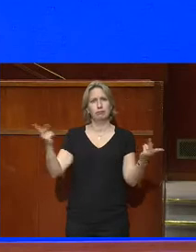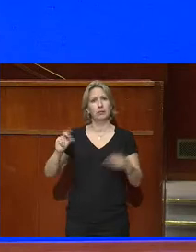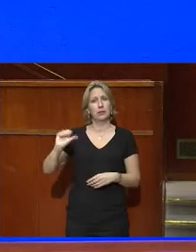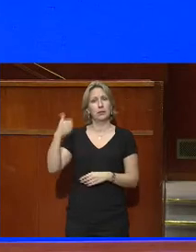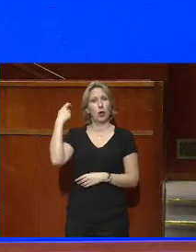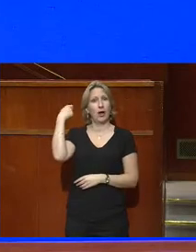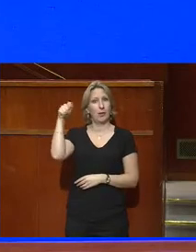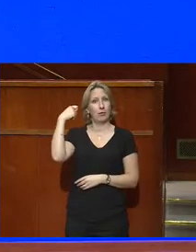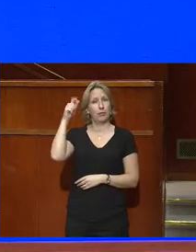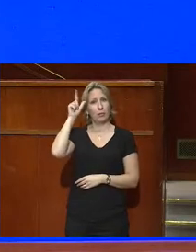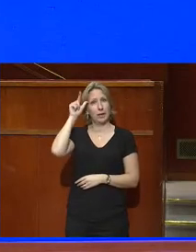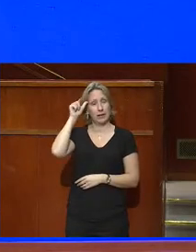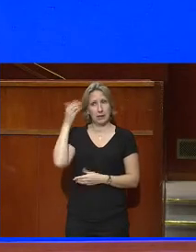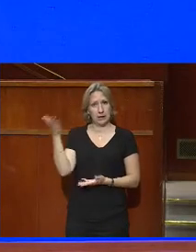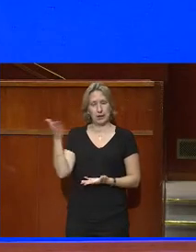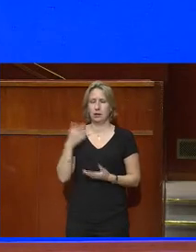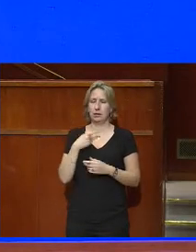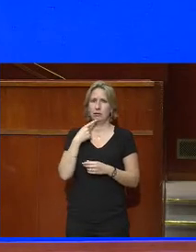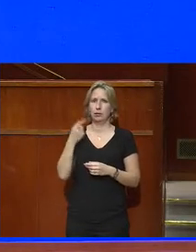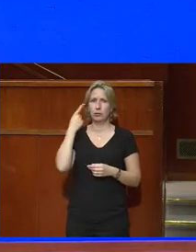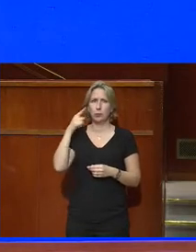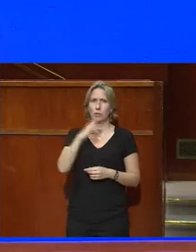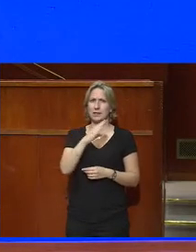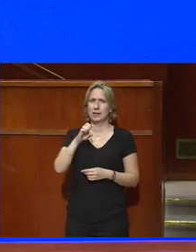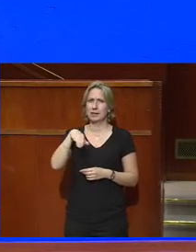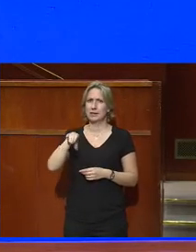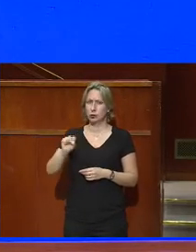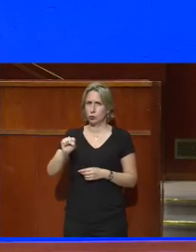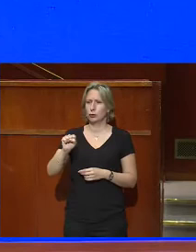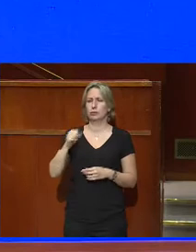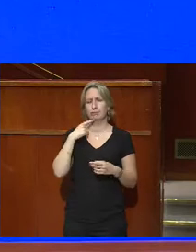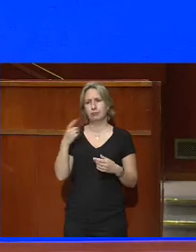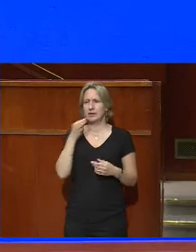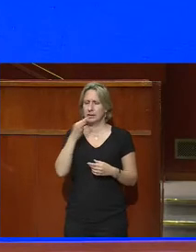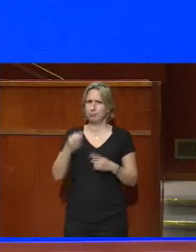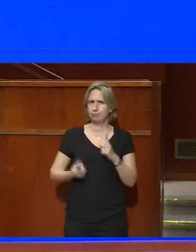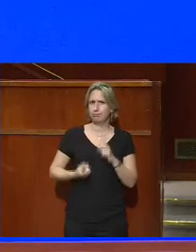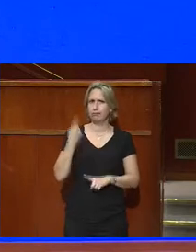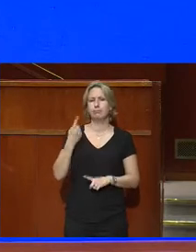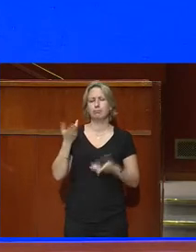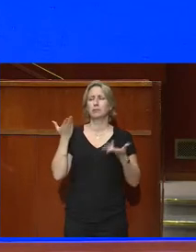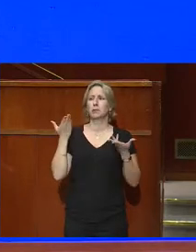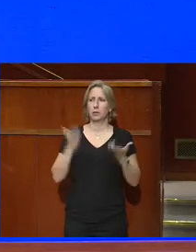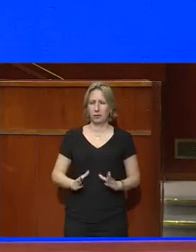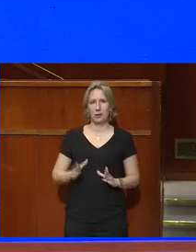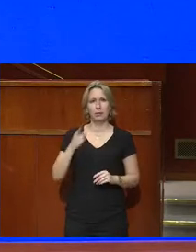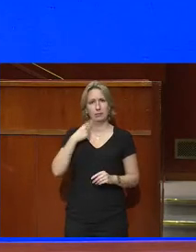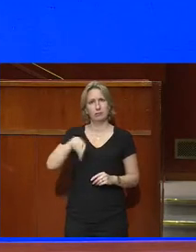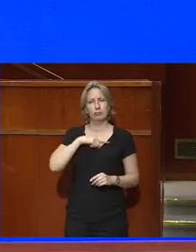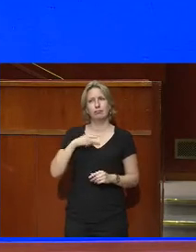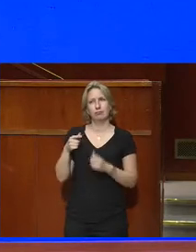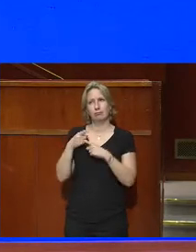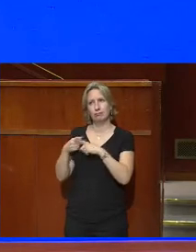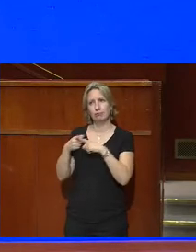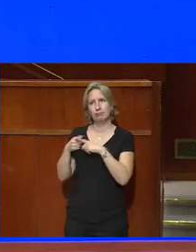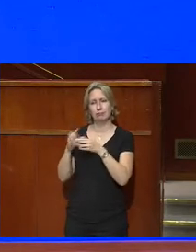président de la République pour le Conseil économique, social, environnemental me l'ont confirmé et je ne doute pas que vous les partagez.